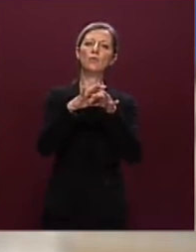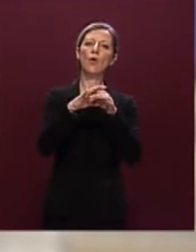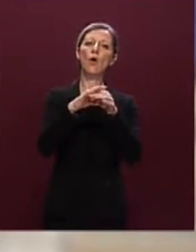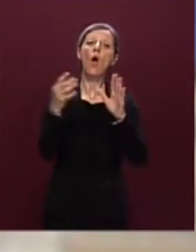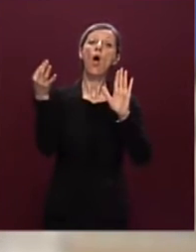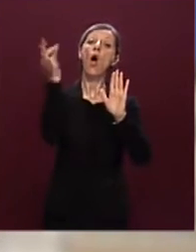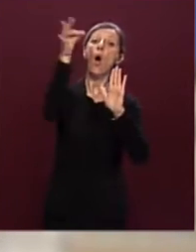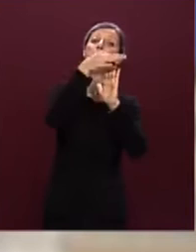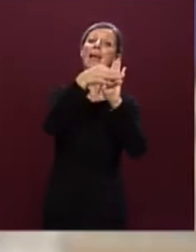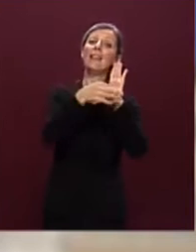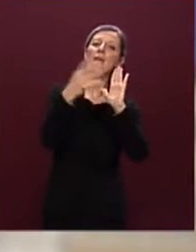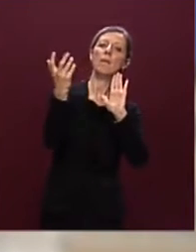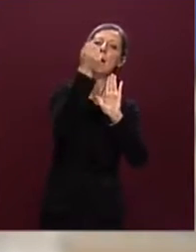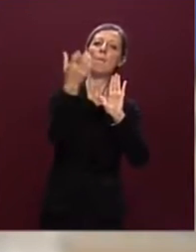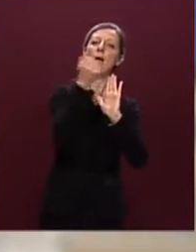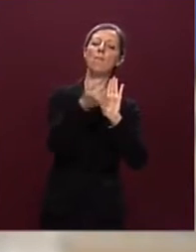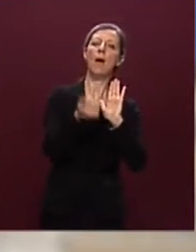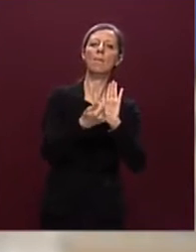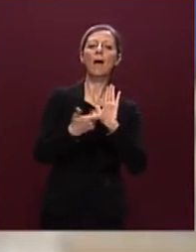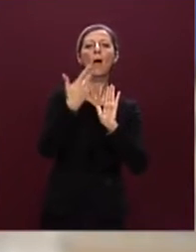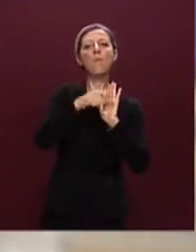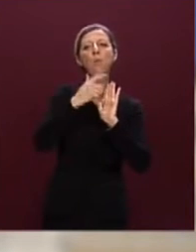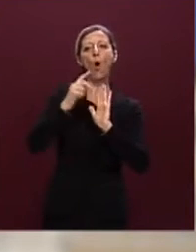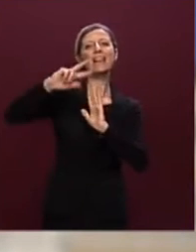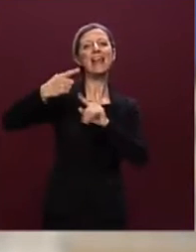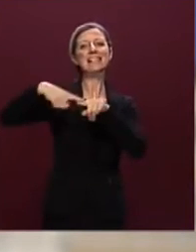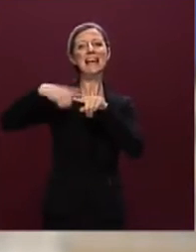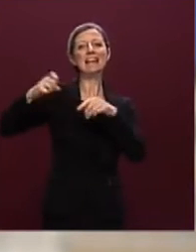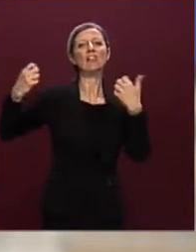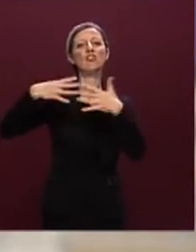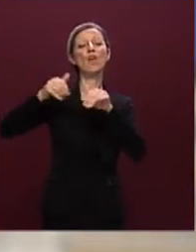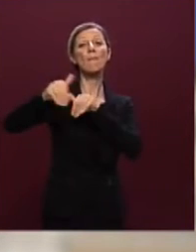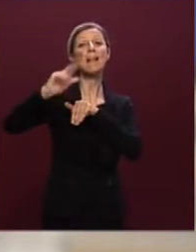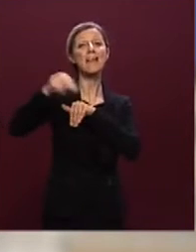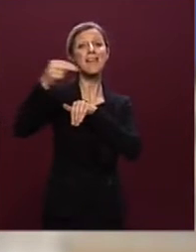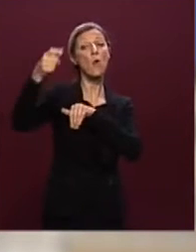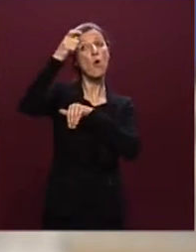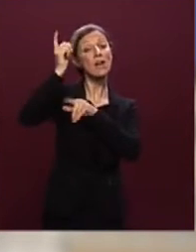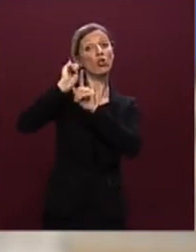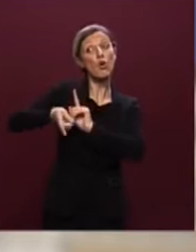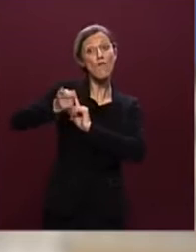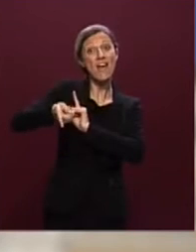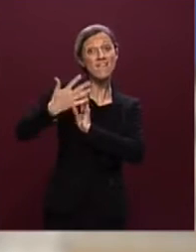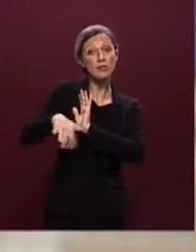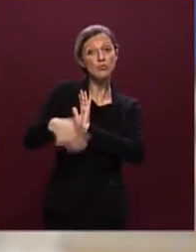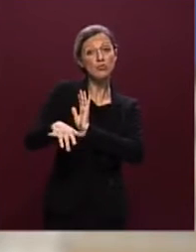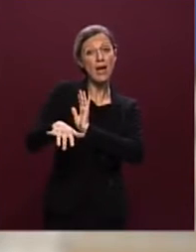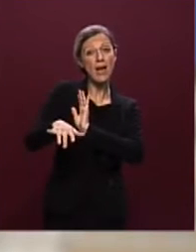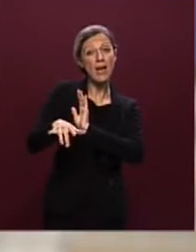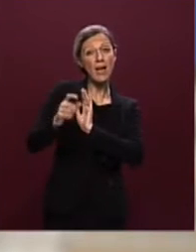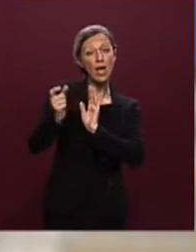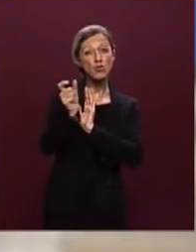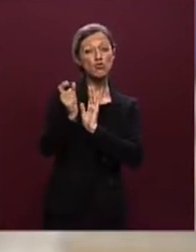obiettivi per poter avere accesso alla terza rata di 19 miliardi di euro che il Governo doveva raggiungere al